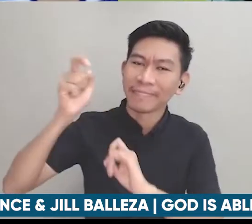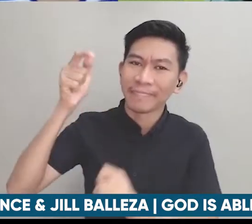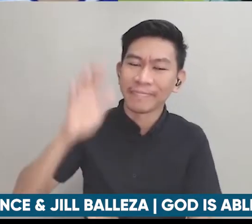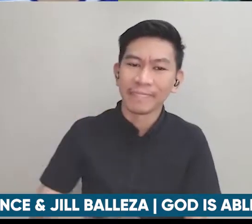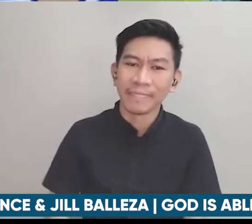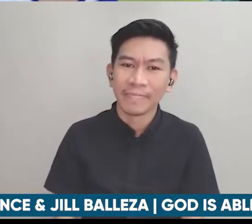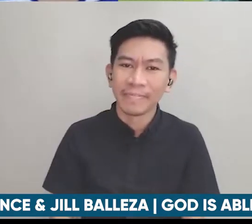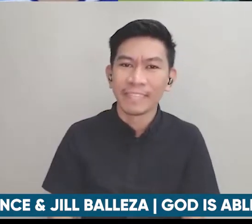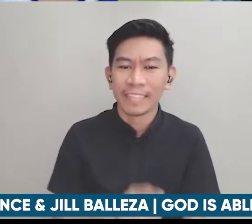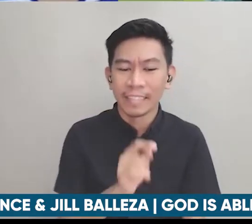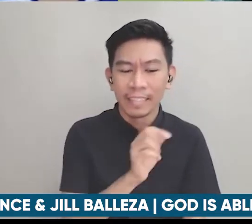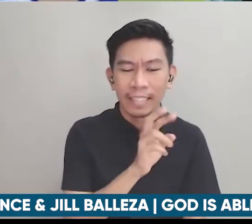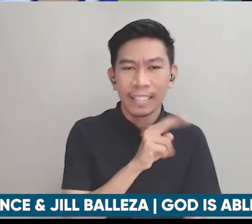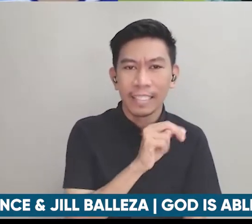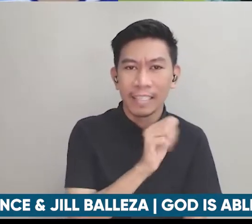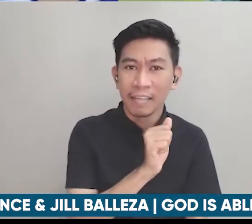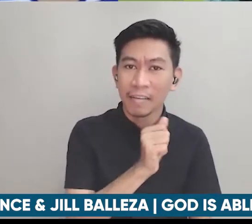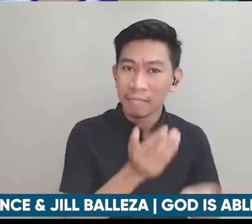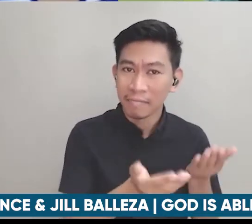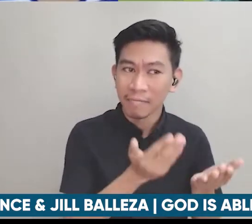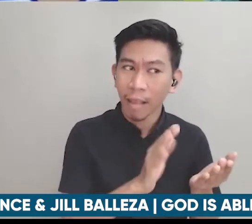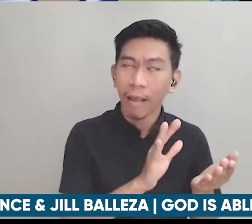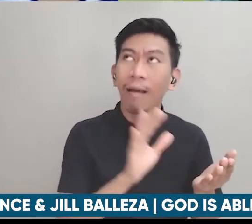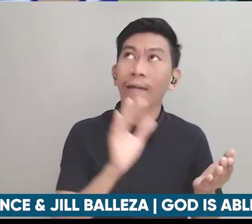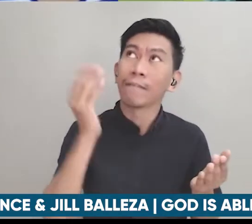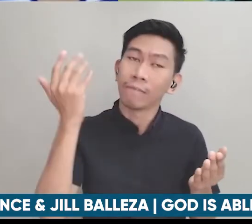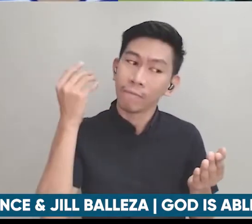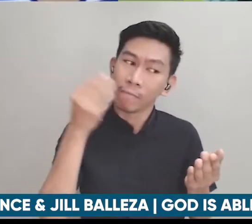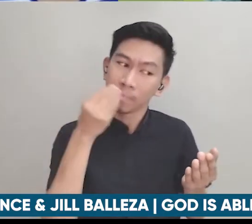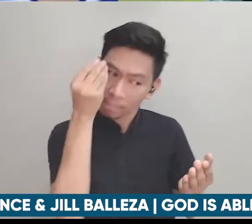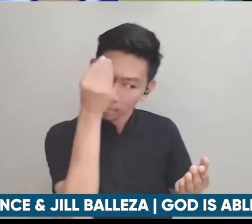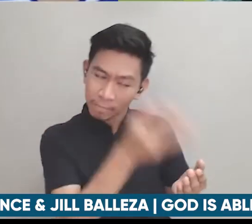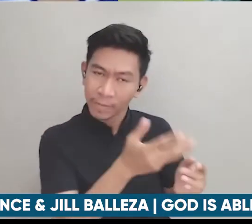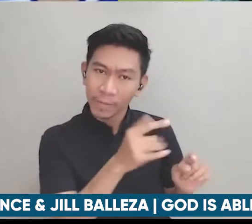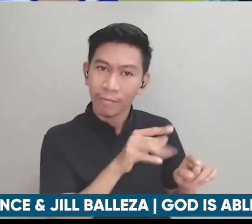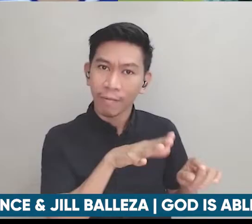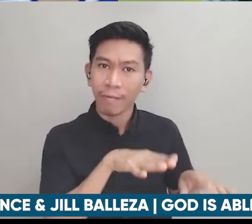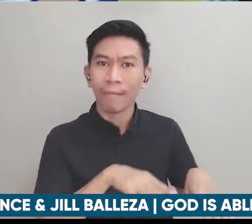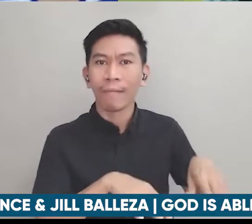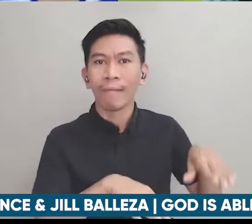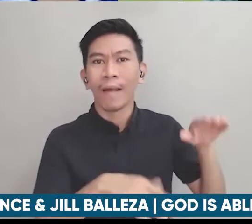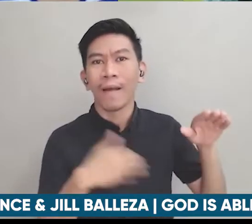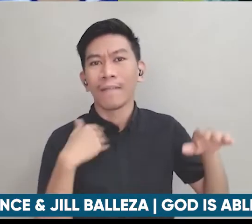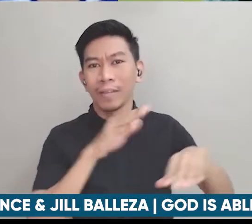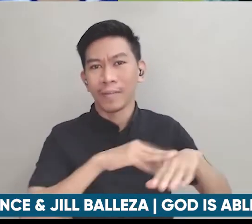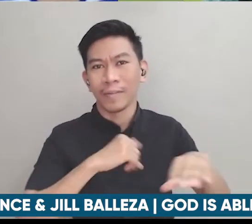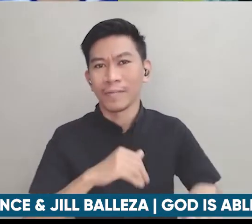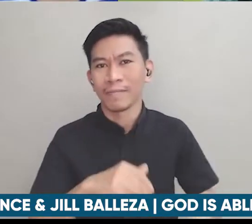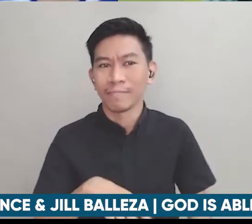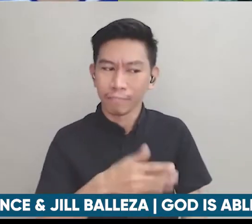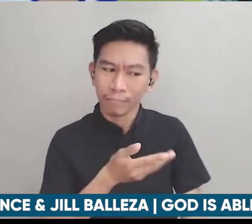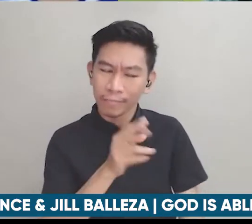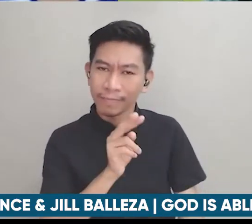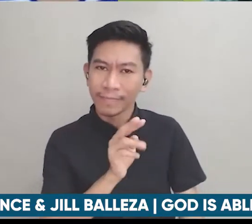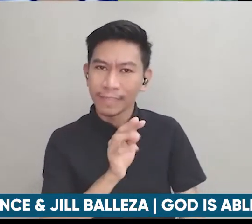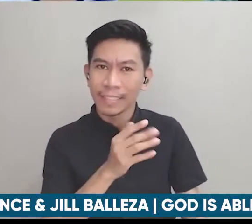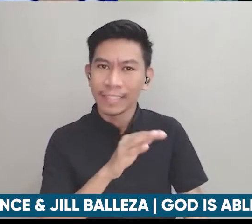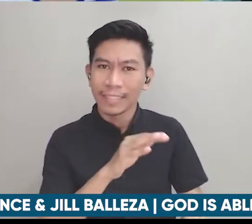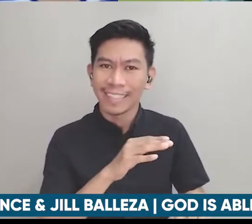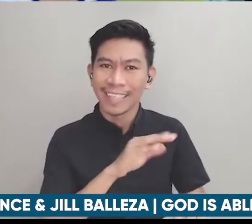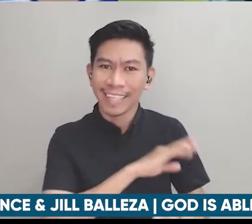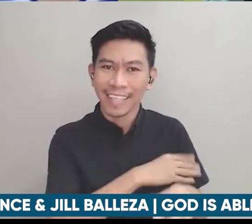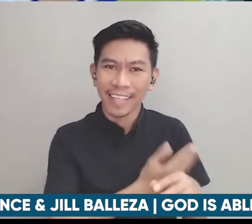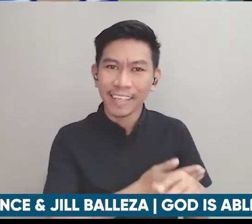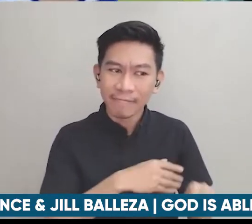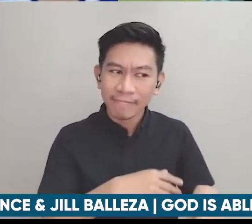diba napakagandang blessing mga kaagapay po na makita mo yung anak mo na talagang may Panginoon at may panawagan ng Lord sa buhay